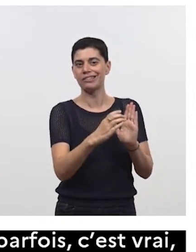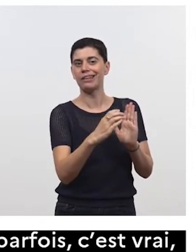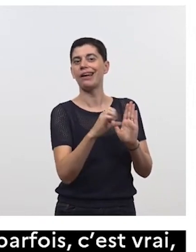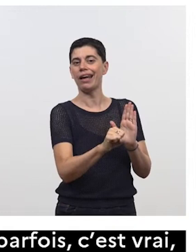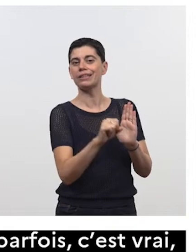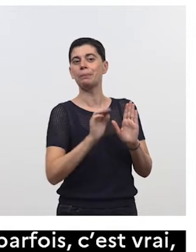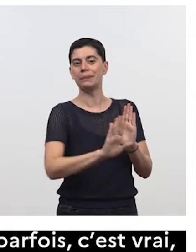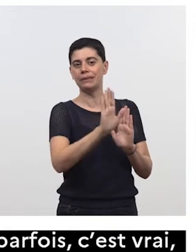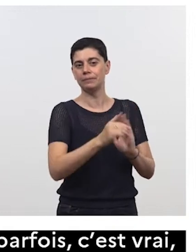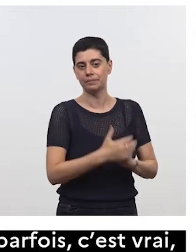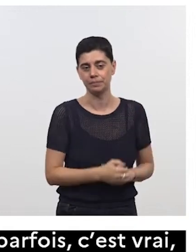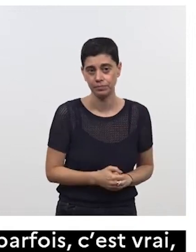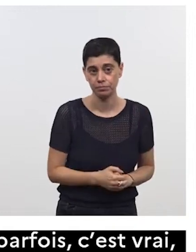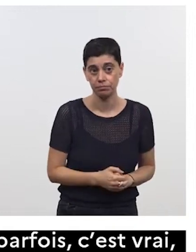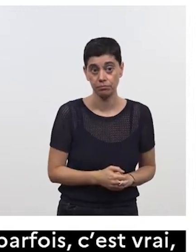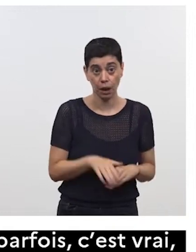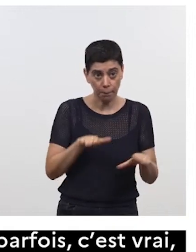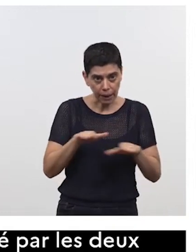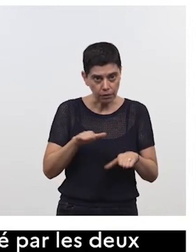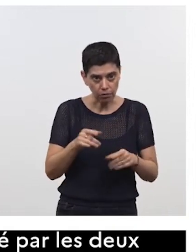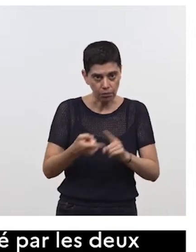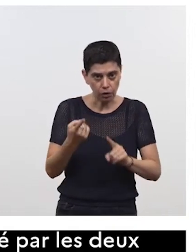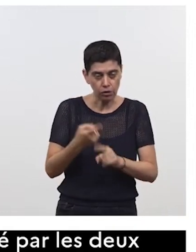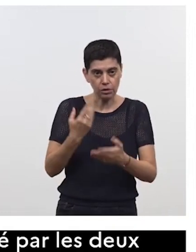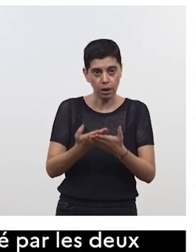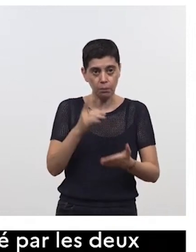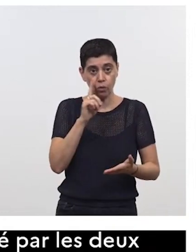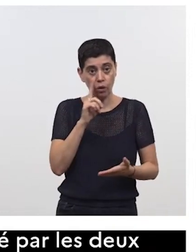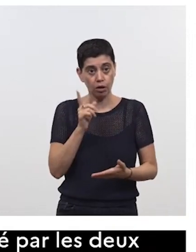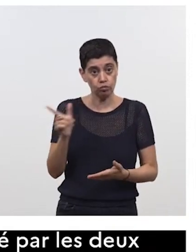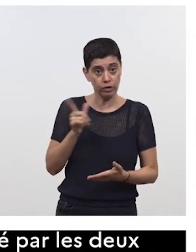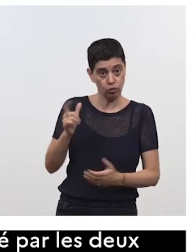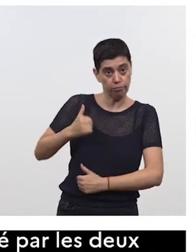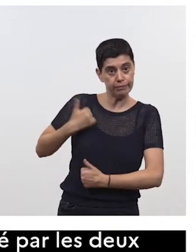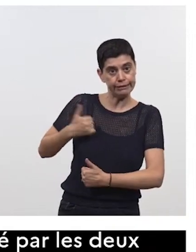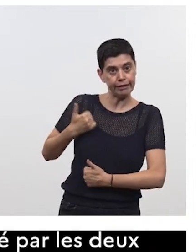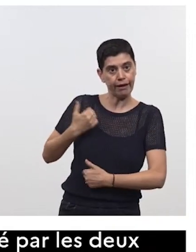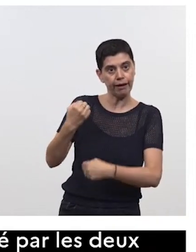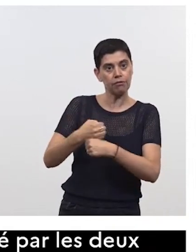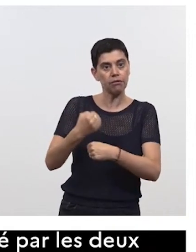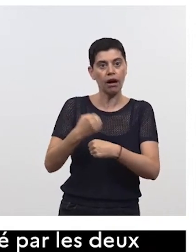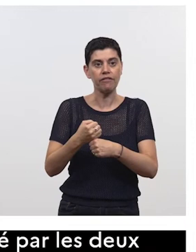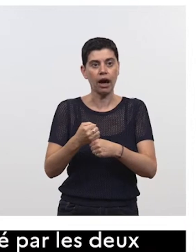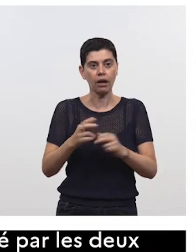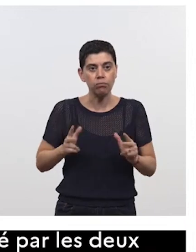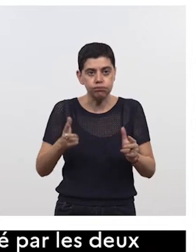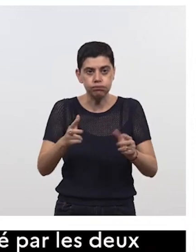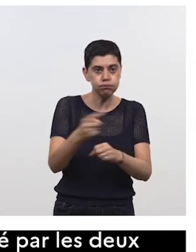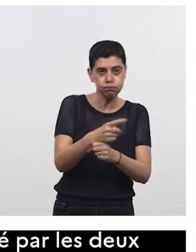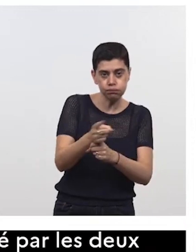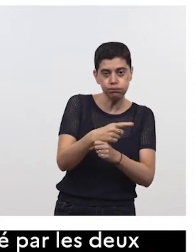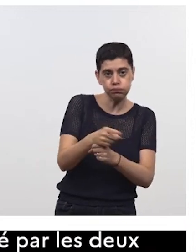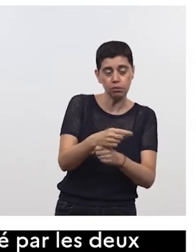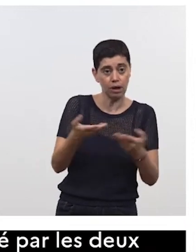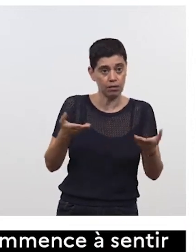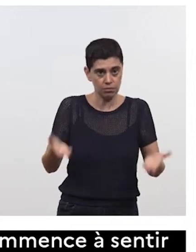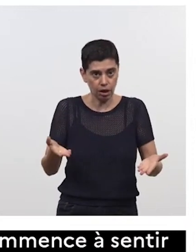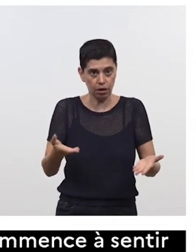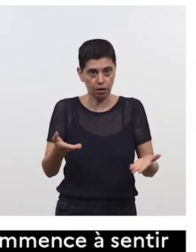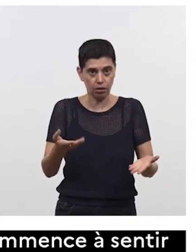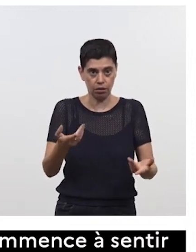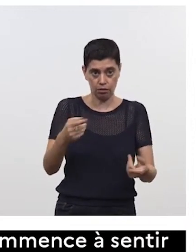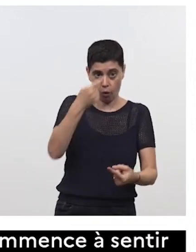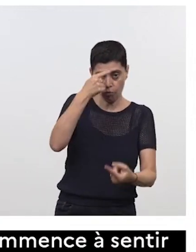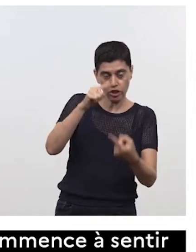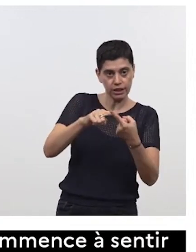un enjeu de méthode important, parce que nos deux armées de terre sont évidemment très engagées, mais c'est aussi l'enjeu de'interopérabilité de demain, on l'a